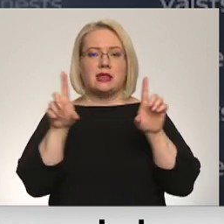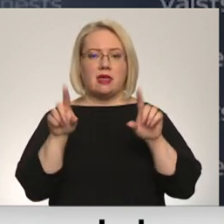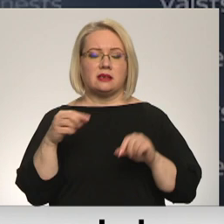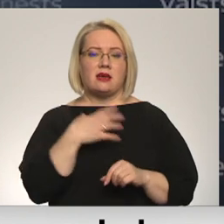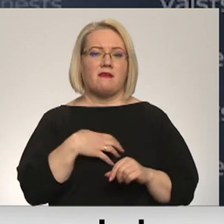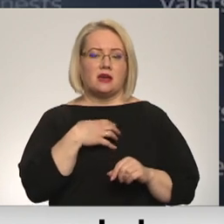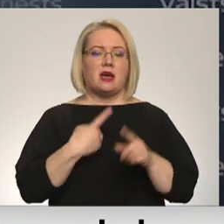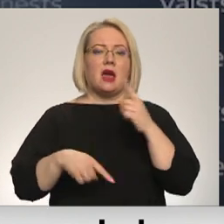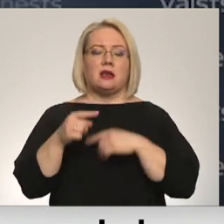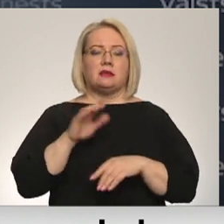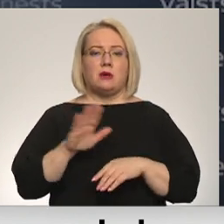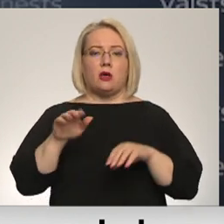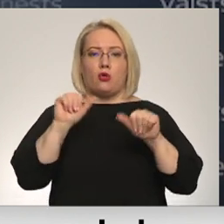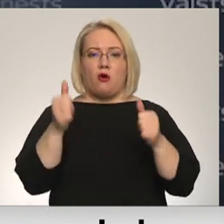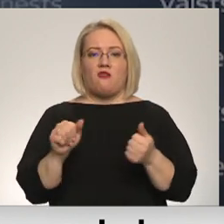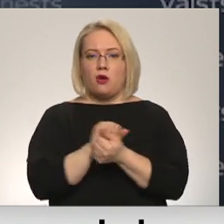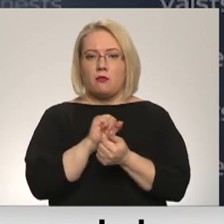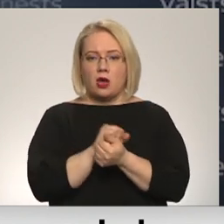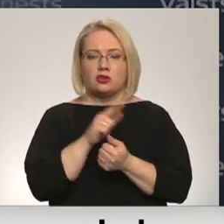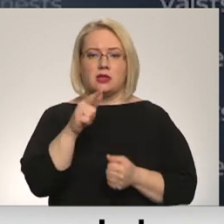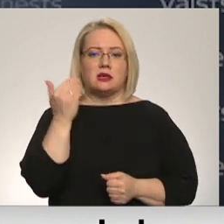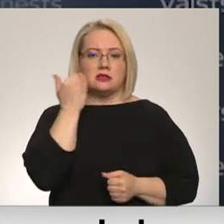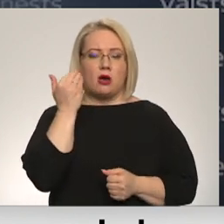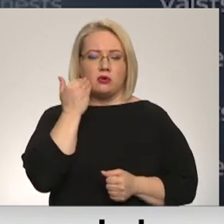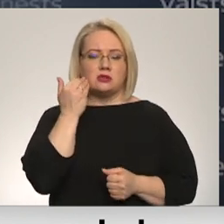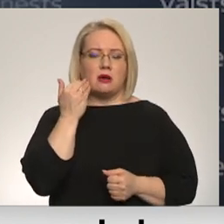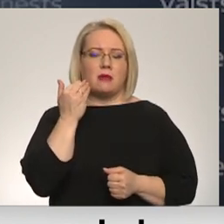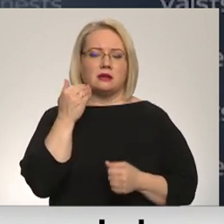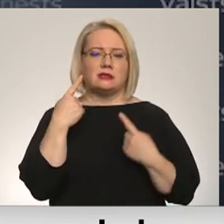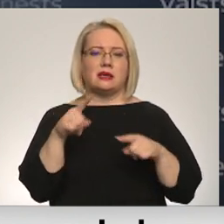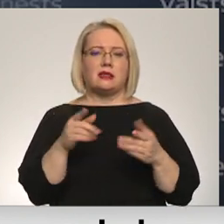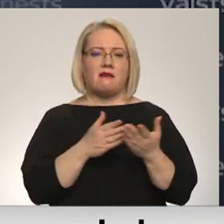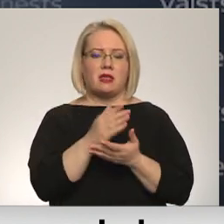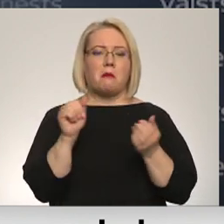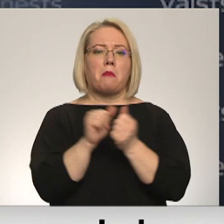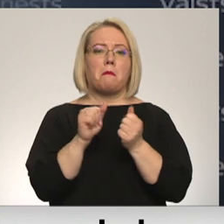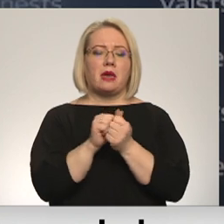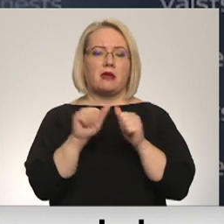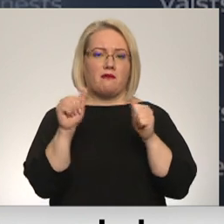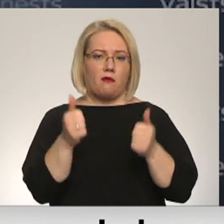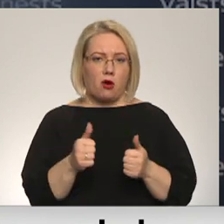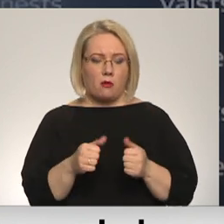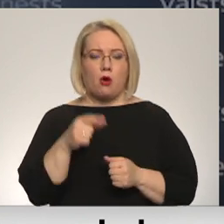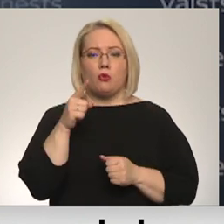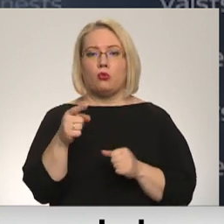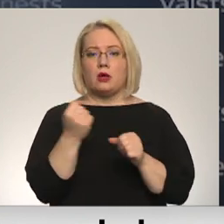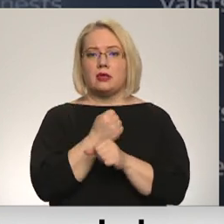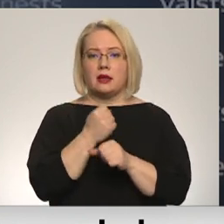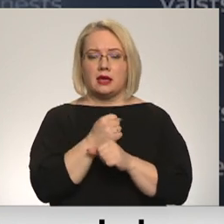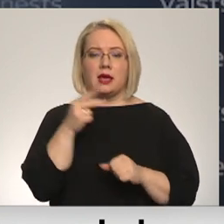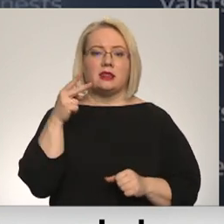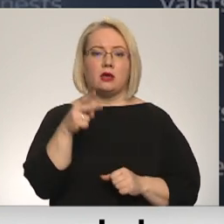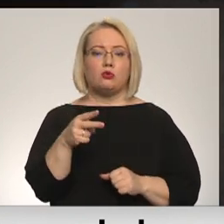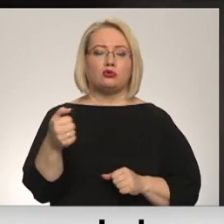noformēšanas, tā saucamē atkāpšanas režīmā ir papīra formātā. Tā kā tas tika darīts 2000